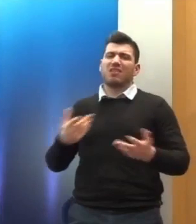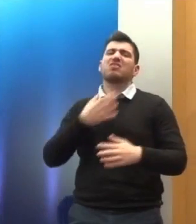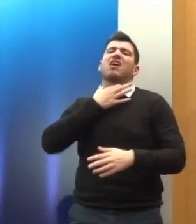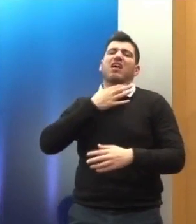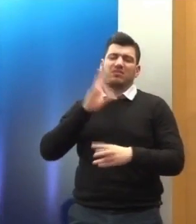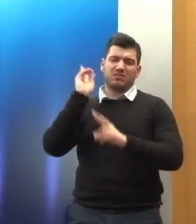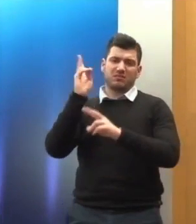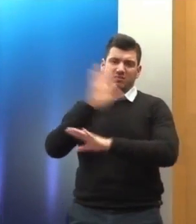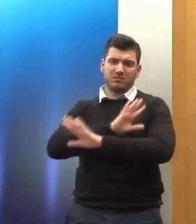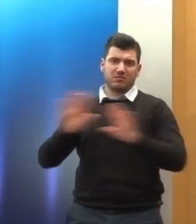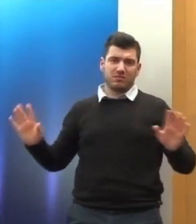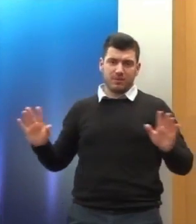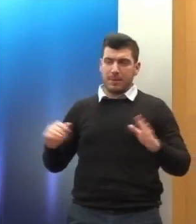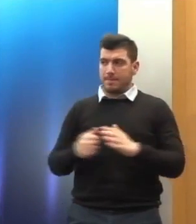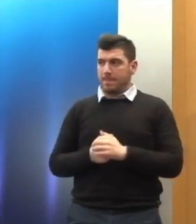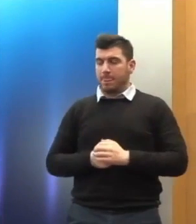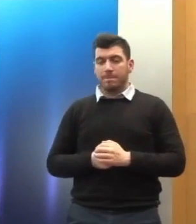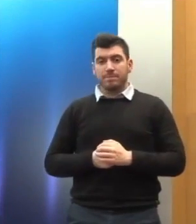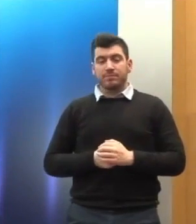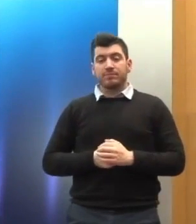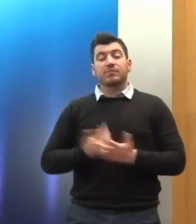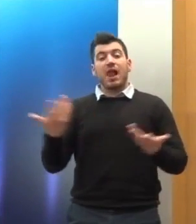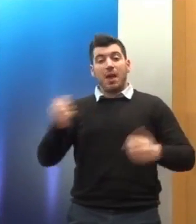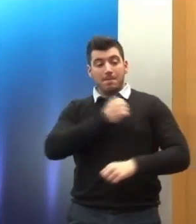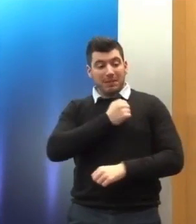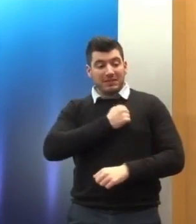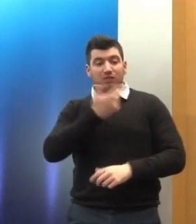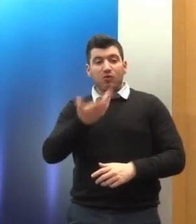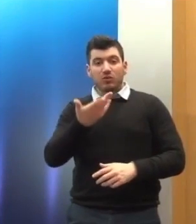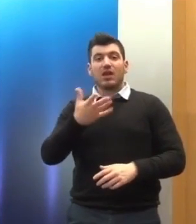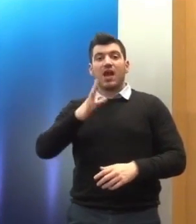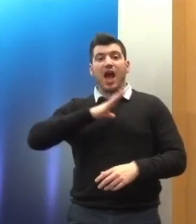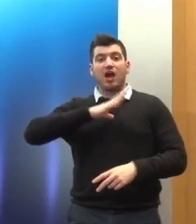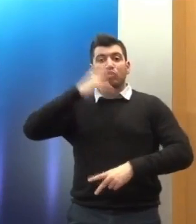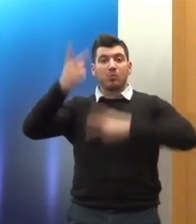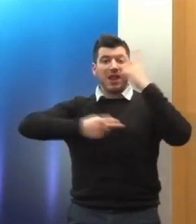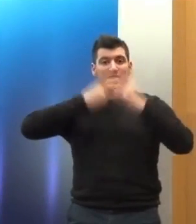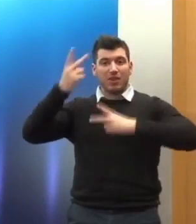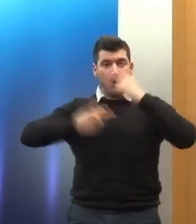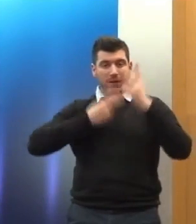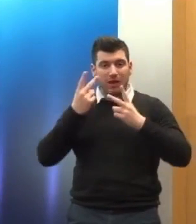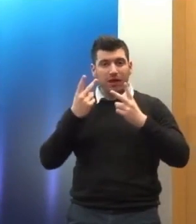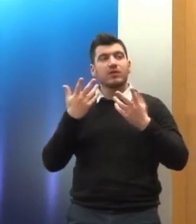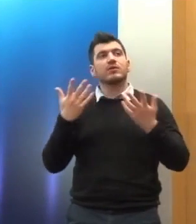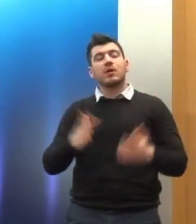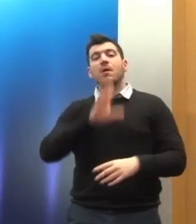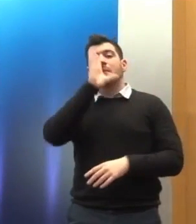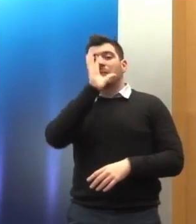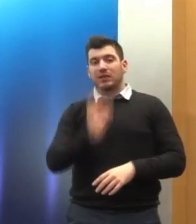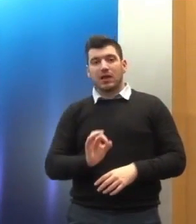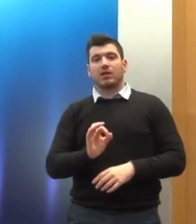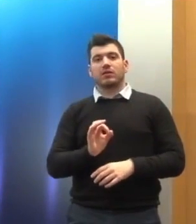έχω την αίσθηση ότι, τουλάχιστον στο πεδίο των δικαιωμάτων του ανθρώπου και αυτών των διαδικασίων εξέτασης, υπήρξε